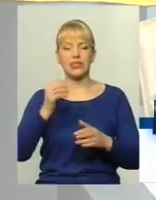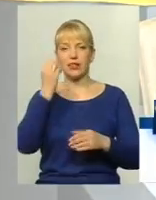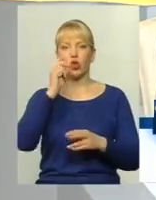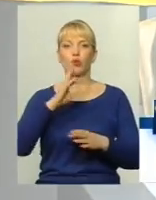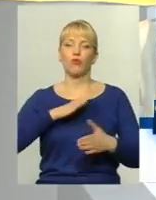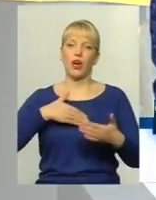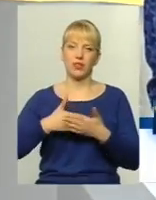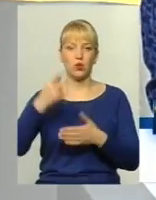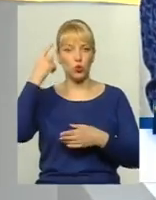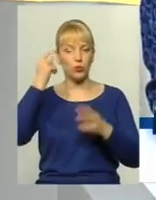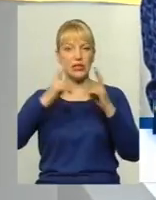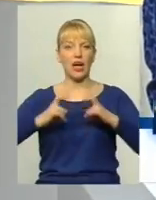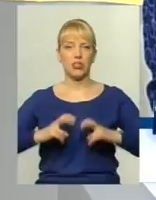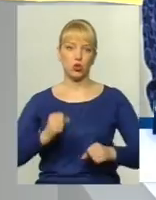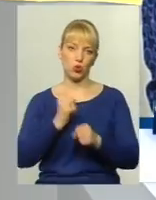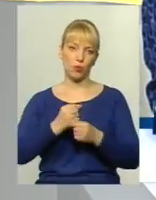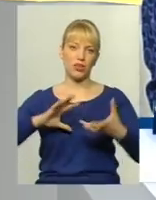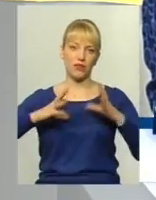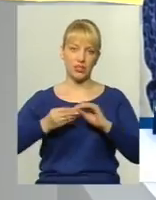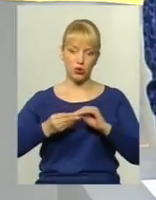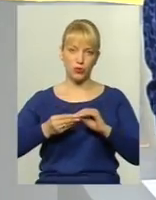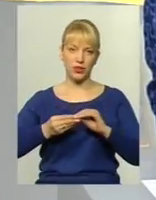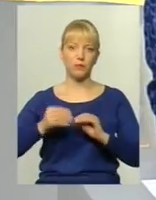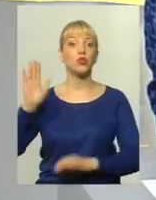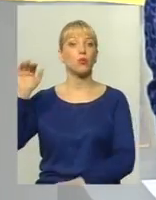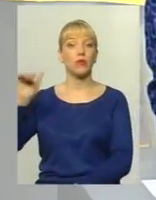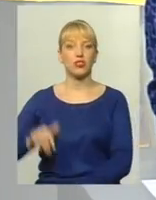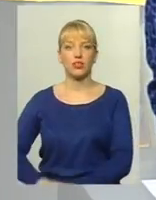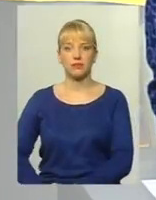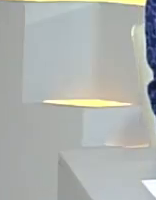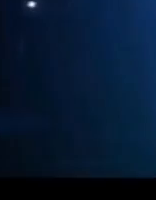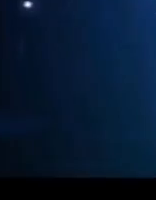активним. Думайте, аналізуйте, робіть визнаки правильні. Побачимось!